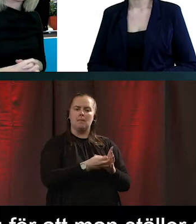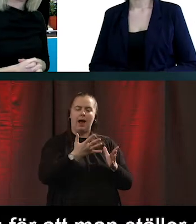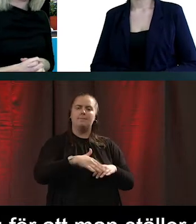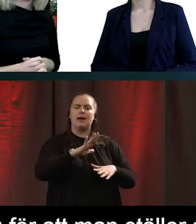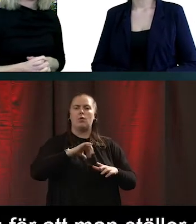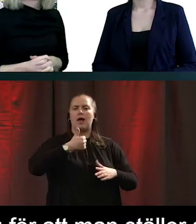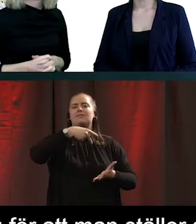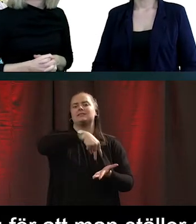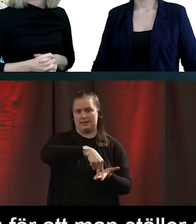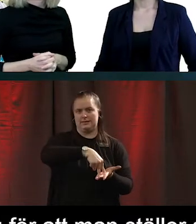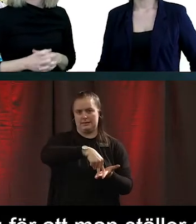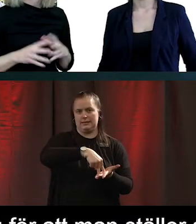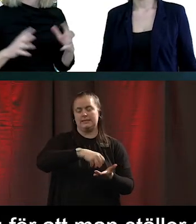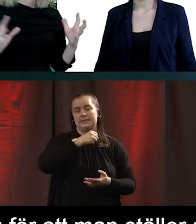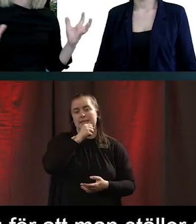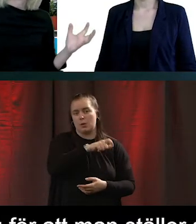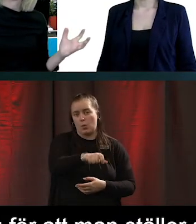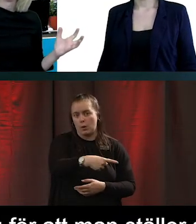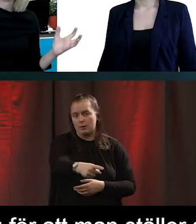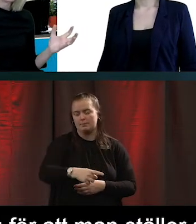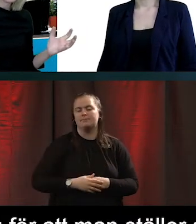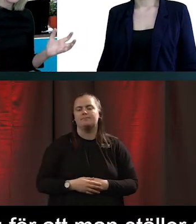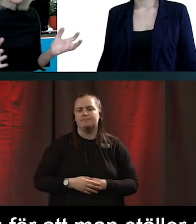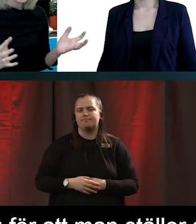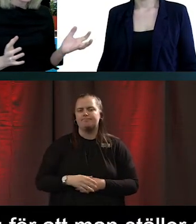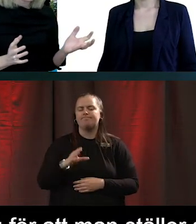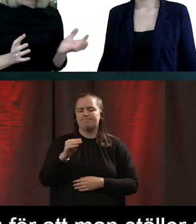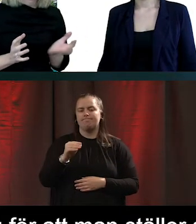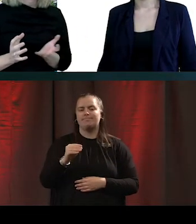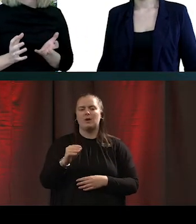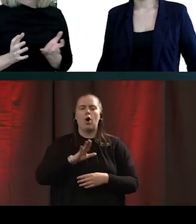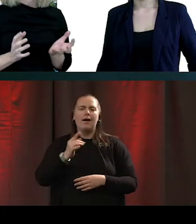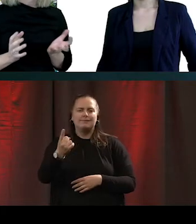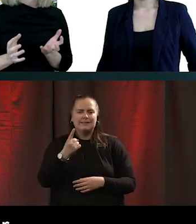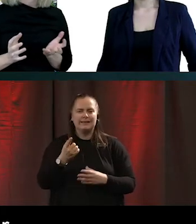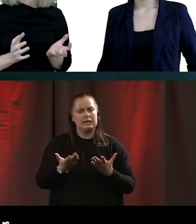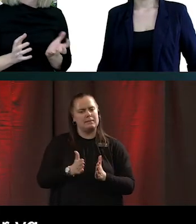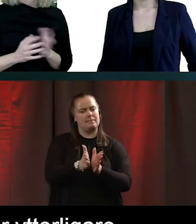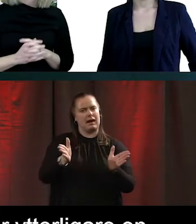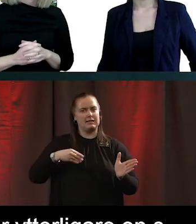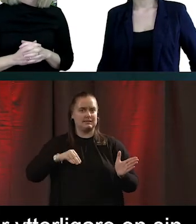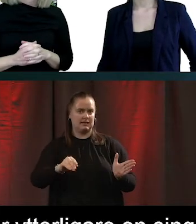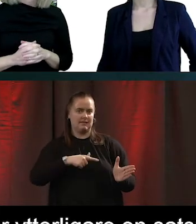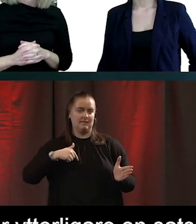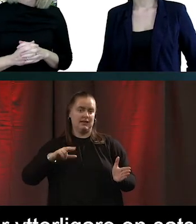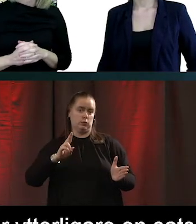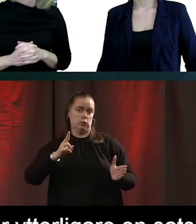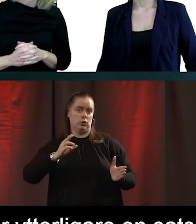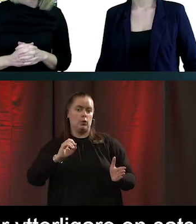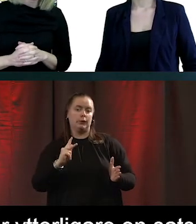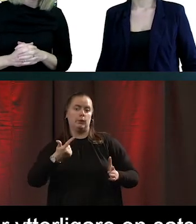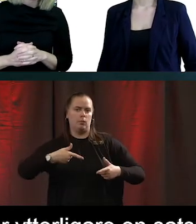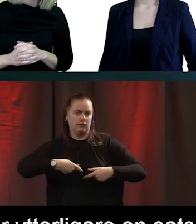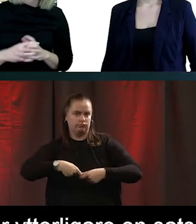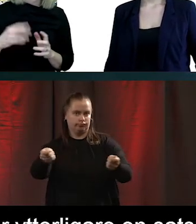Precis. Och på tal också om att ha breda satsningar så har vi ytterligare ett som vi lanserade här i oktober månad. Där vi har digital